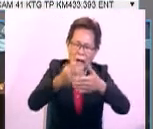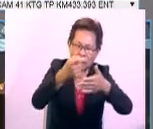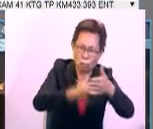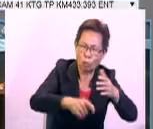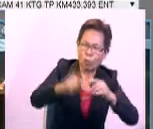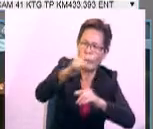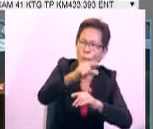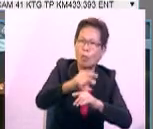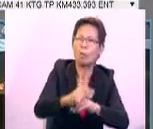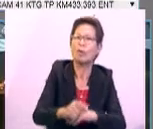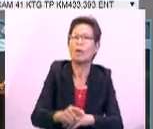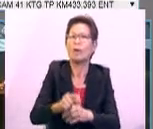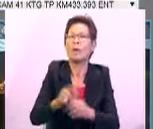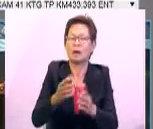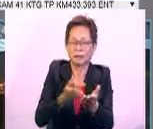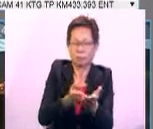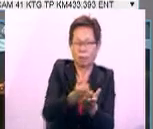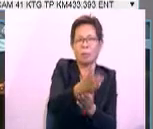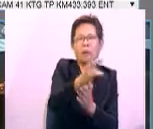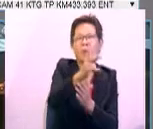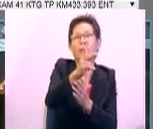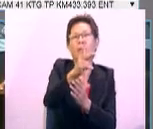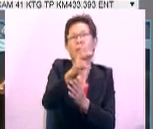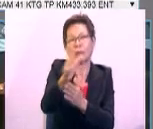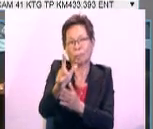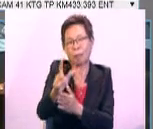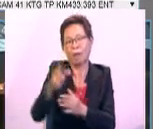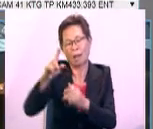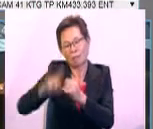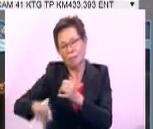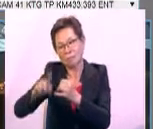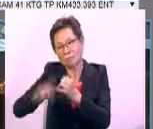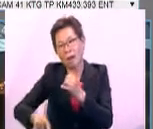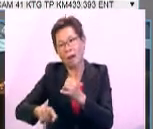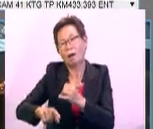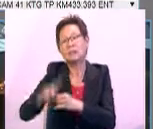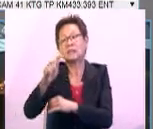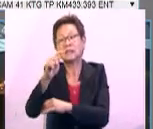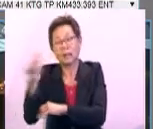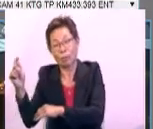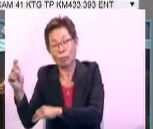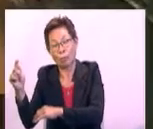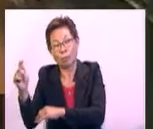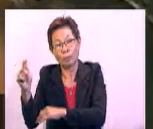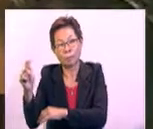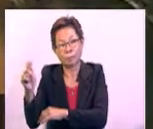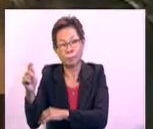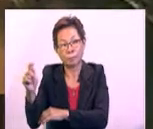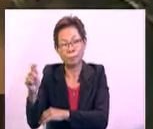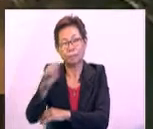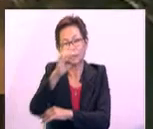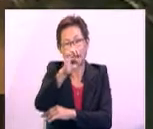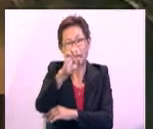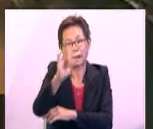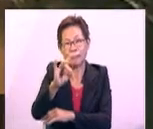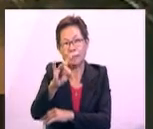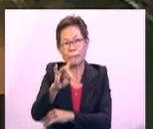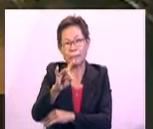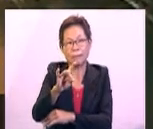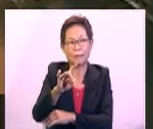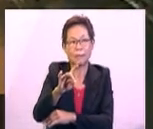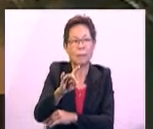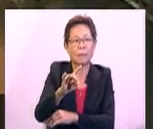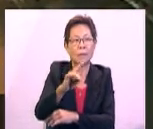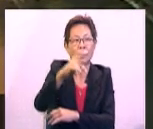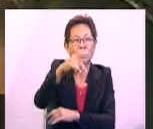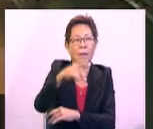Gombak arah pusat bandar. Air sekali, tinjauan di lebuh raya Pantai Timur I8 sekitar Pazatul, Kuala